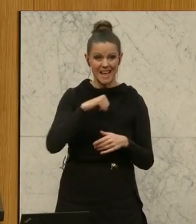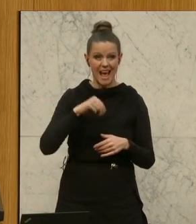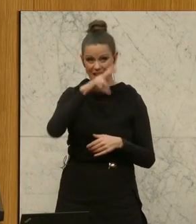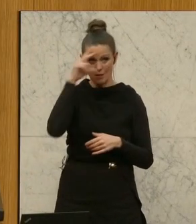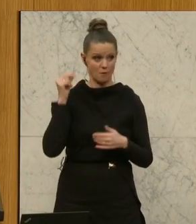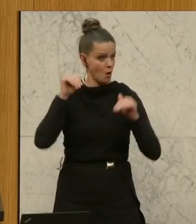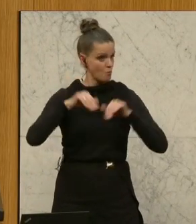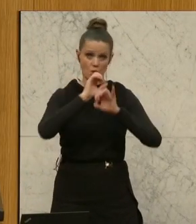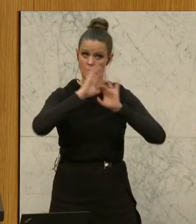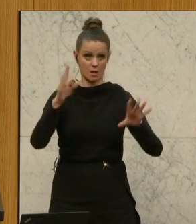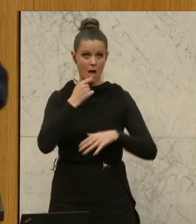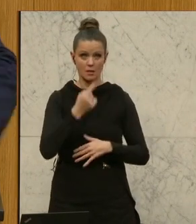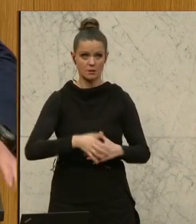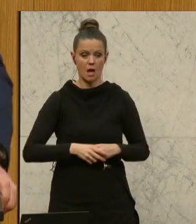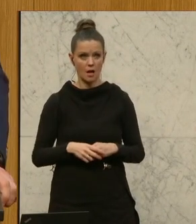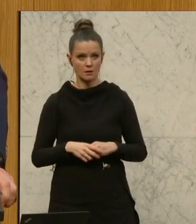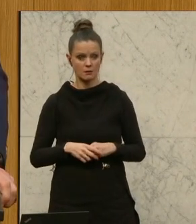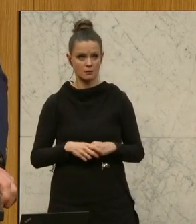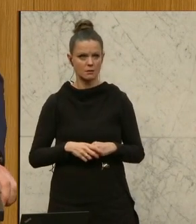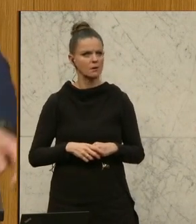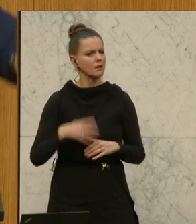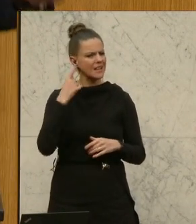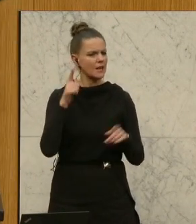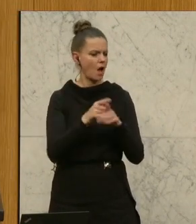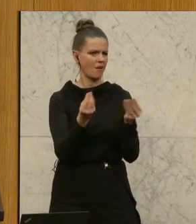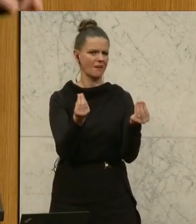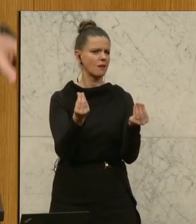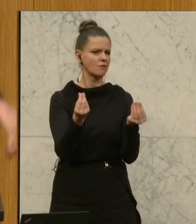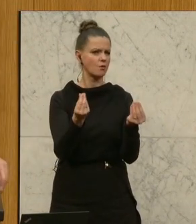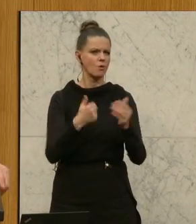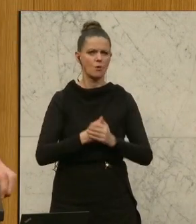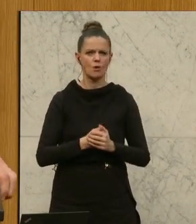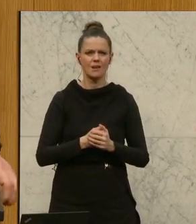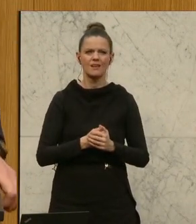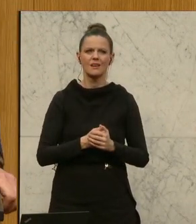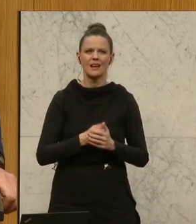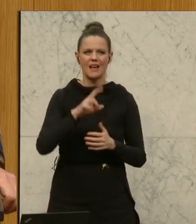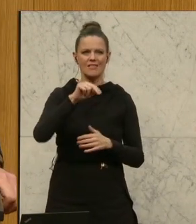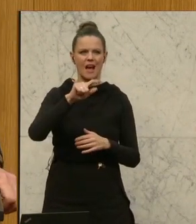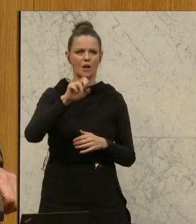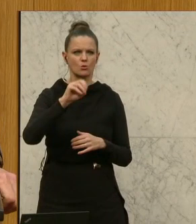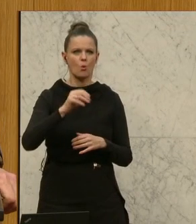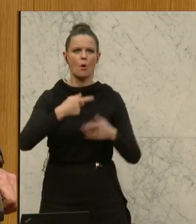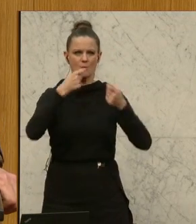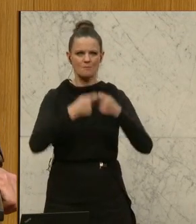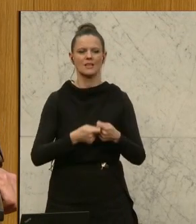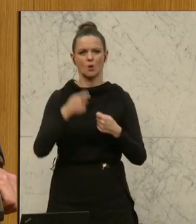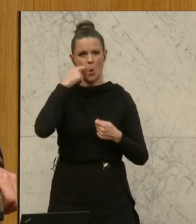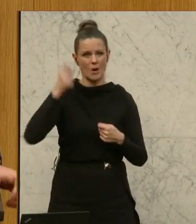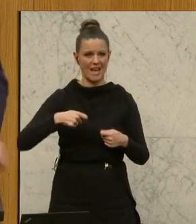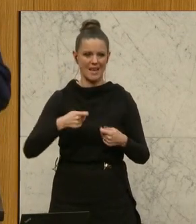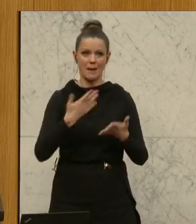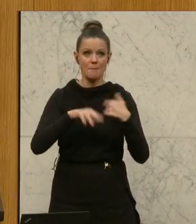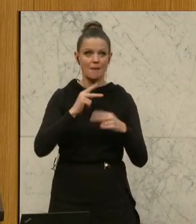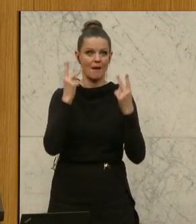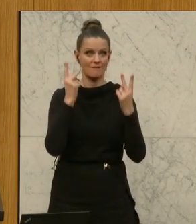es in dieser Deutlichkeit. Und ich habe das Gefühl, dass Ihnen die NATO-Mitgliedschaft der Ukraine viel, viel